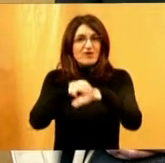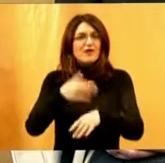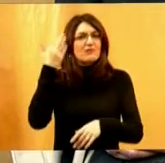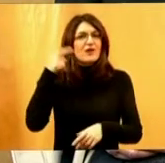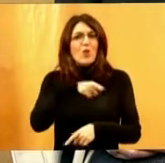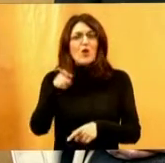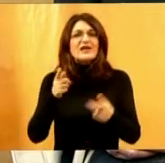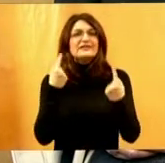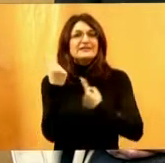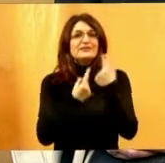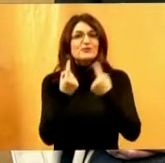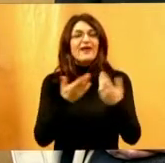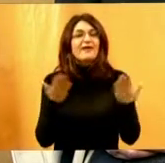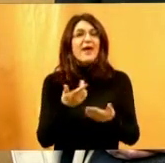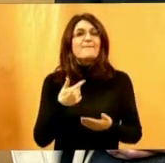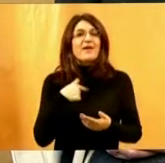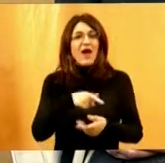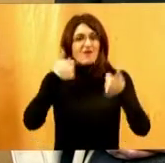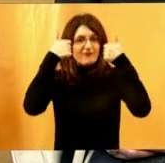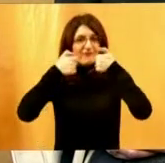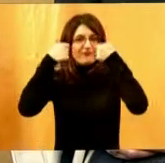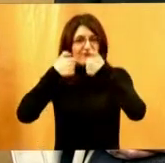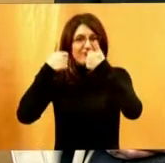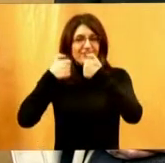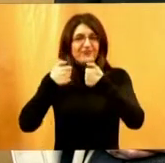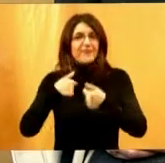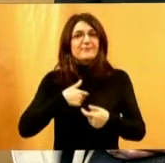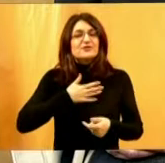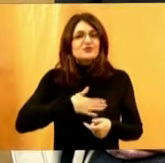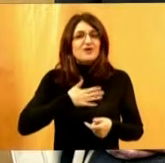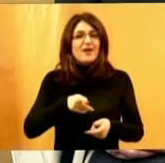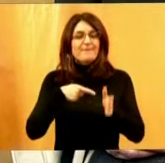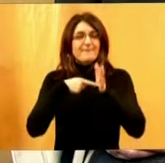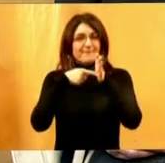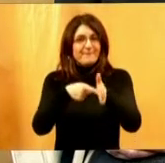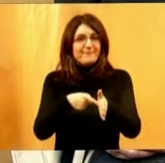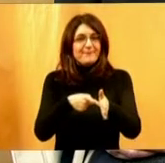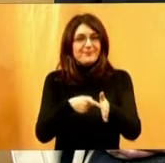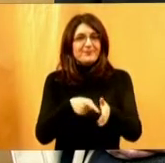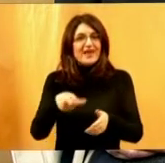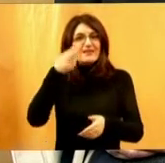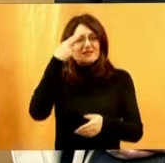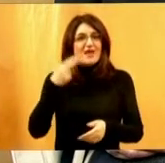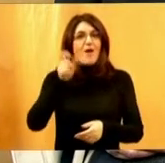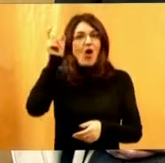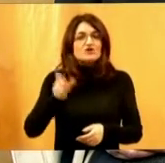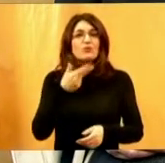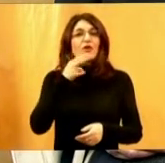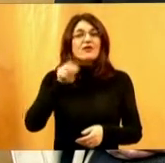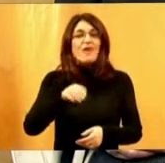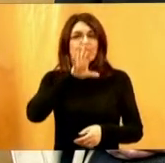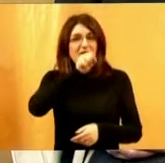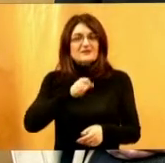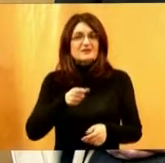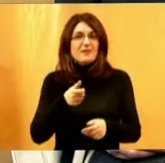situacijama gdje smo ih fotografirali, želeći pokazati da slijepe osobe sa psimovodičima